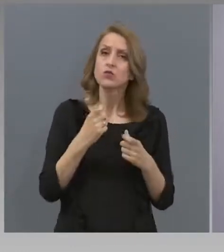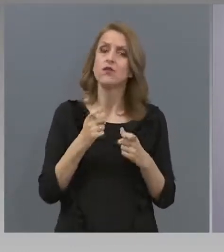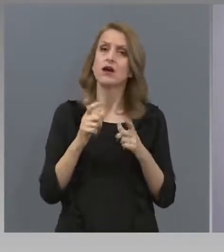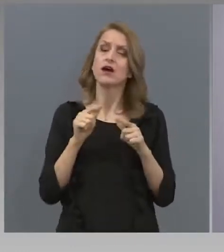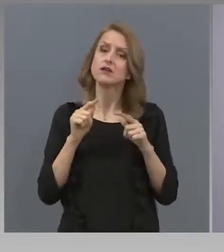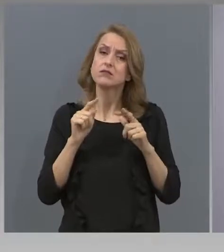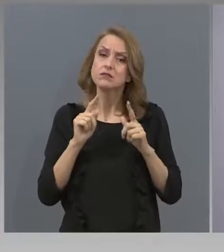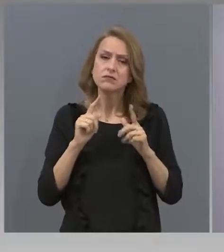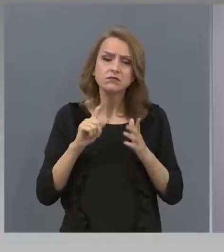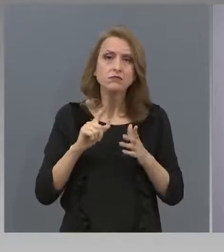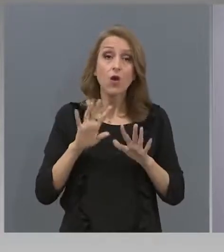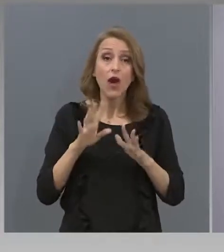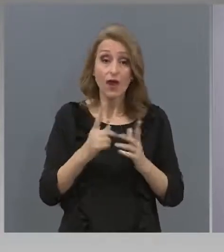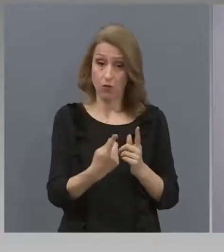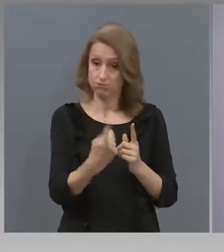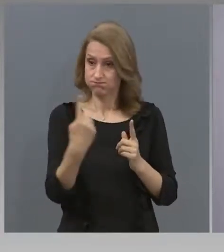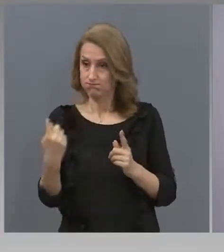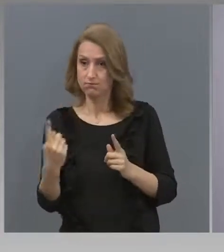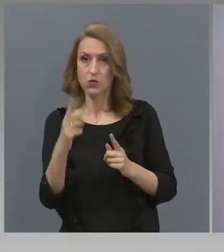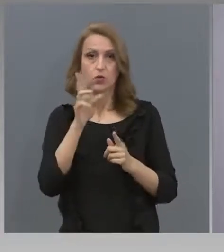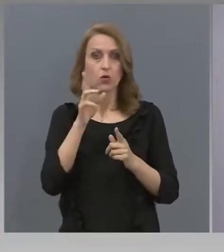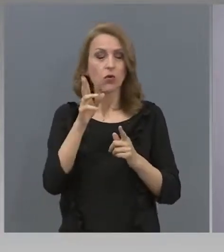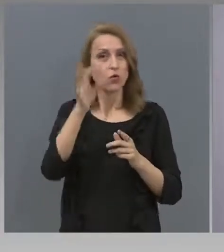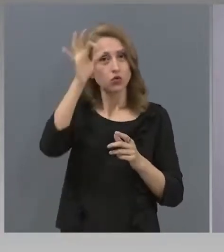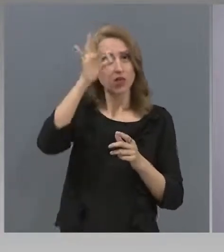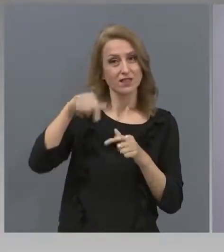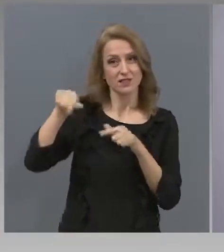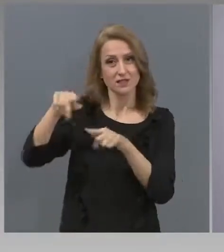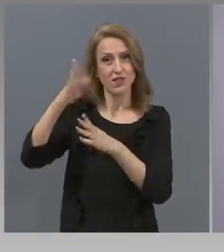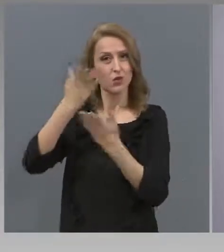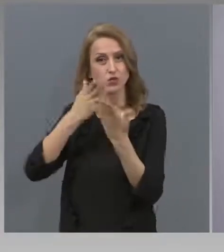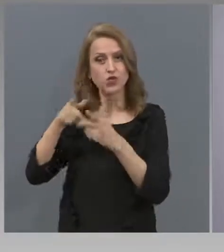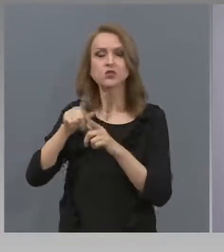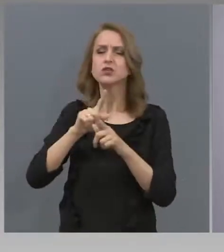завишени мерки, при прилагането на всички